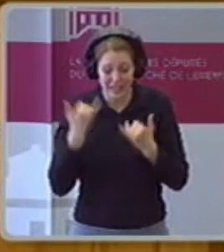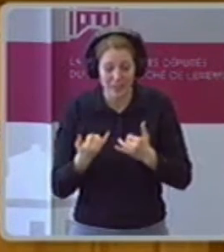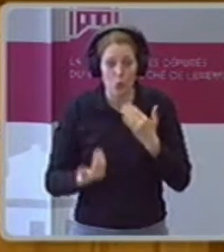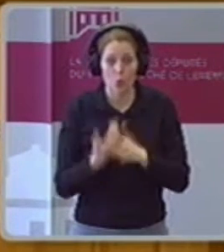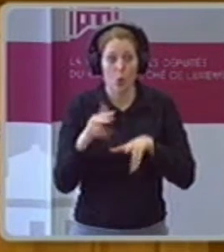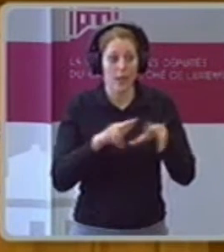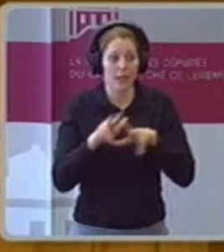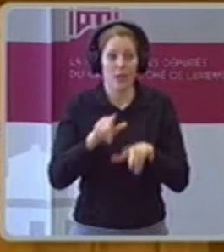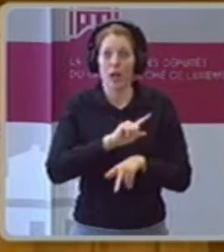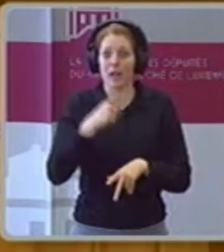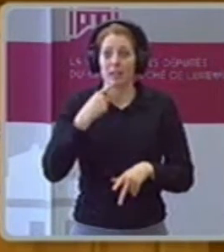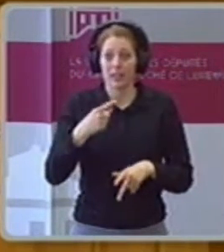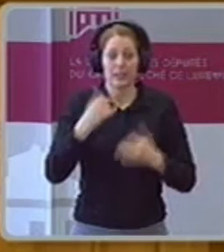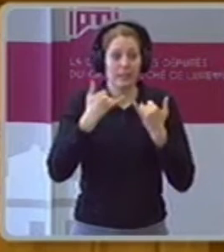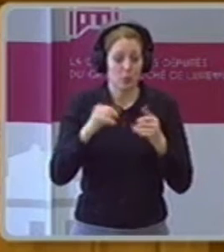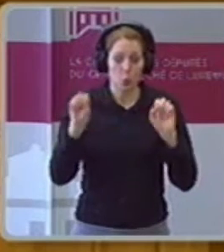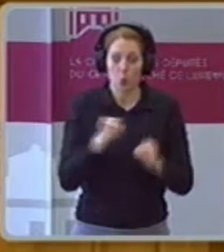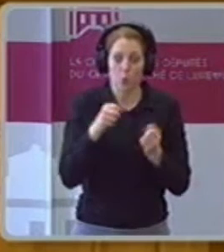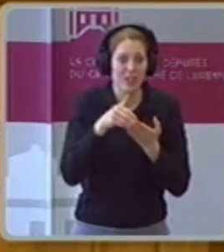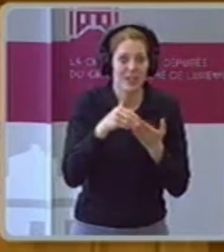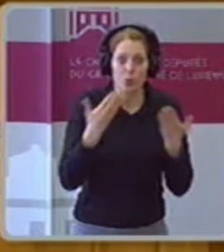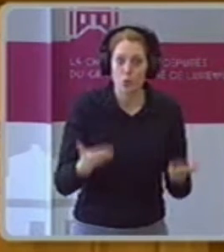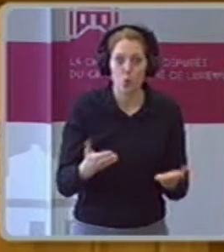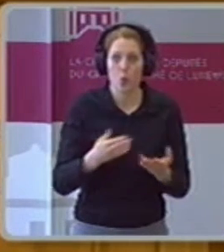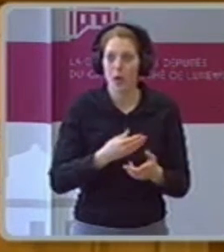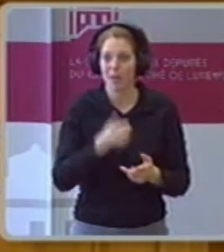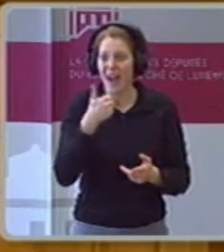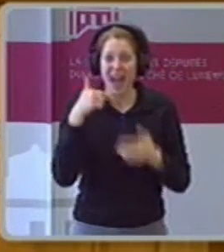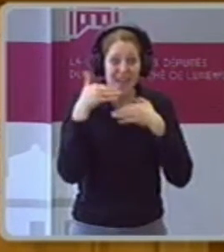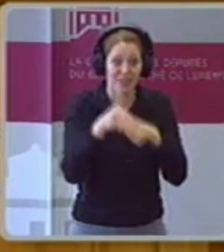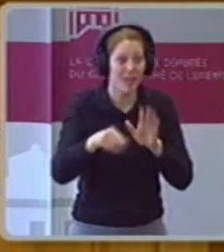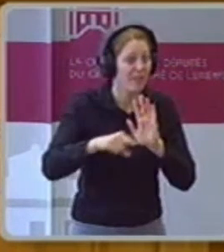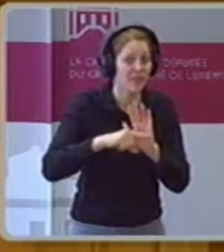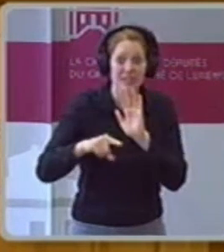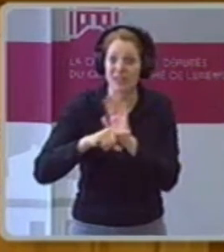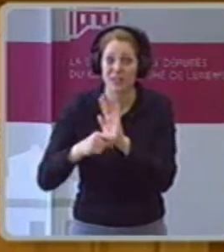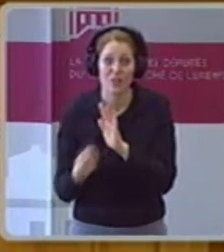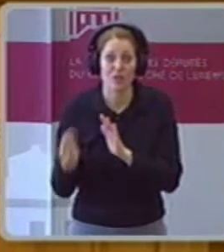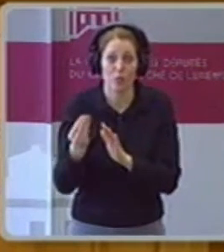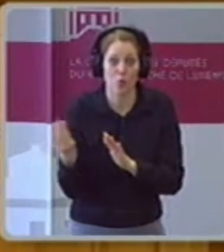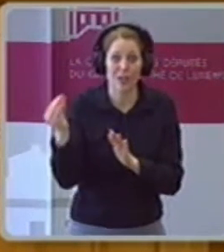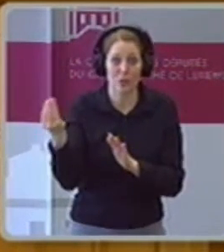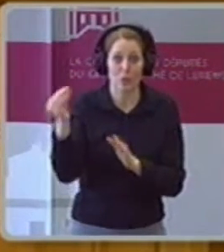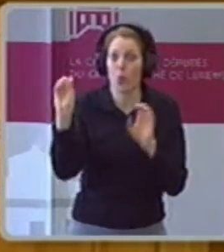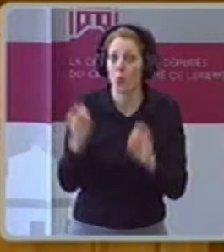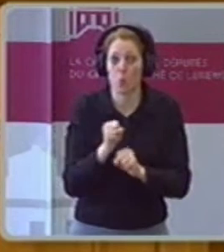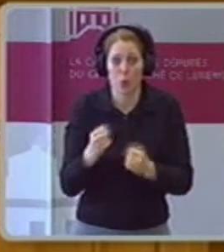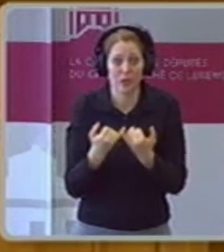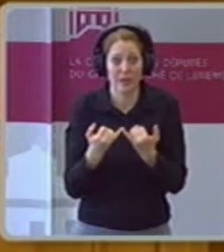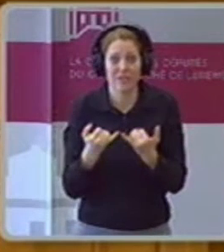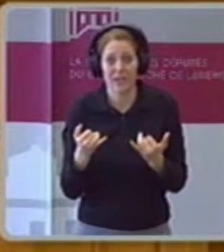Defizit zu machen, wir müssen den aufbauen, den As aufgebaut gehen, aber nur die vier und die nächsten Wähler gehen